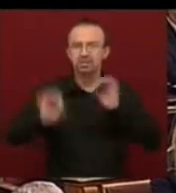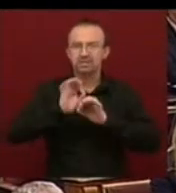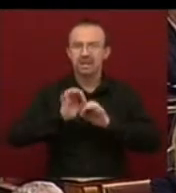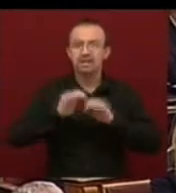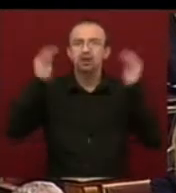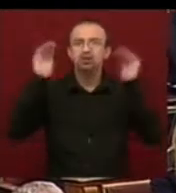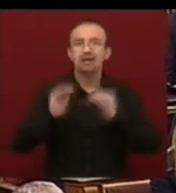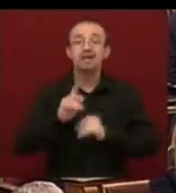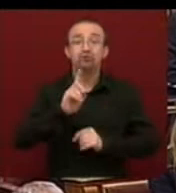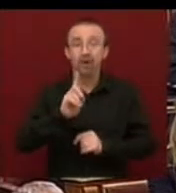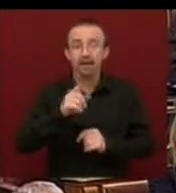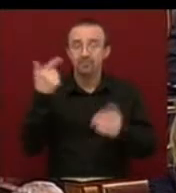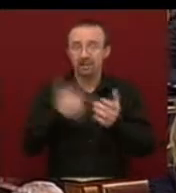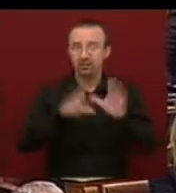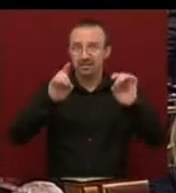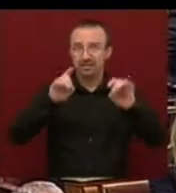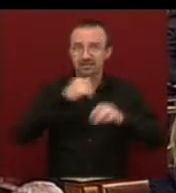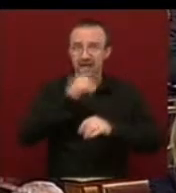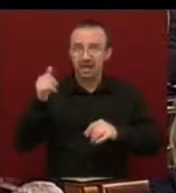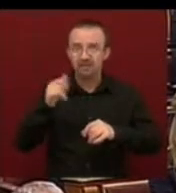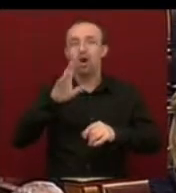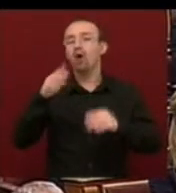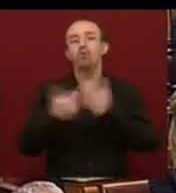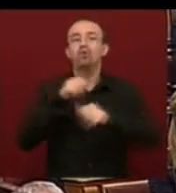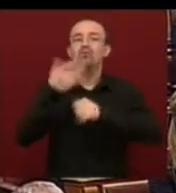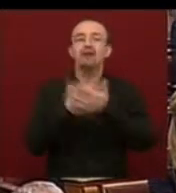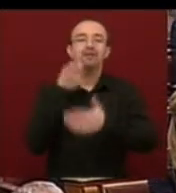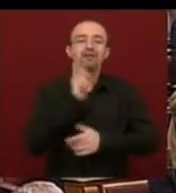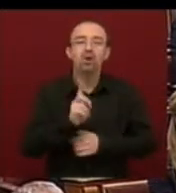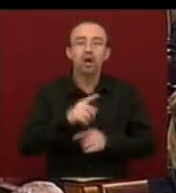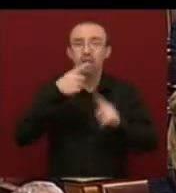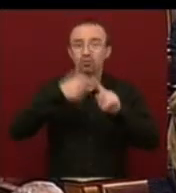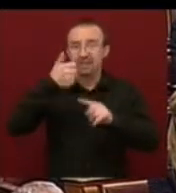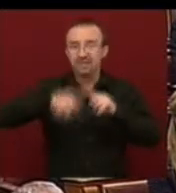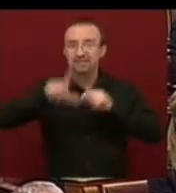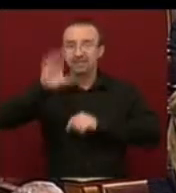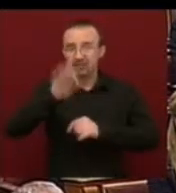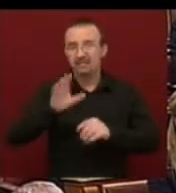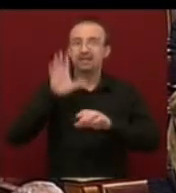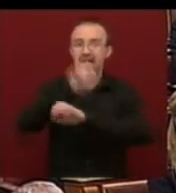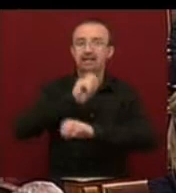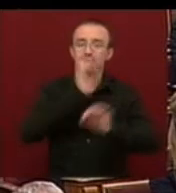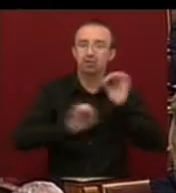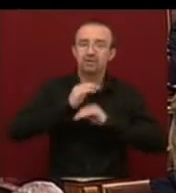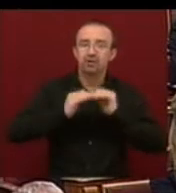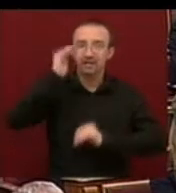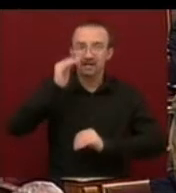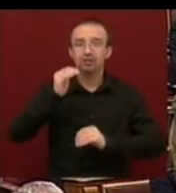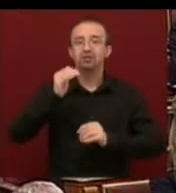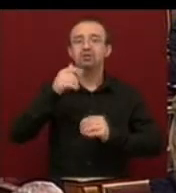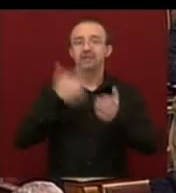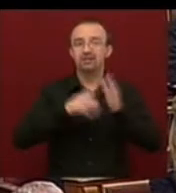zsugorodása 2010-ben, ha nem jön az új kormány? Plusz 1,2 százalék lett Magyarország növekedése